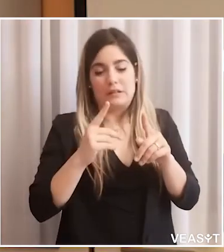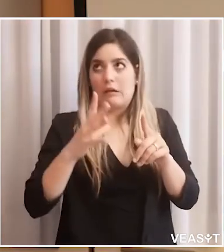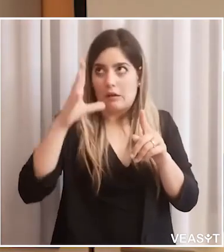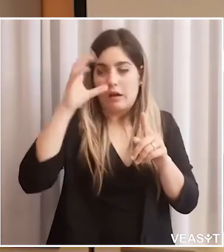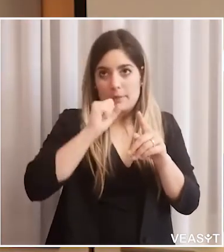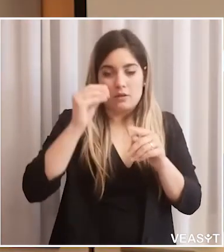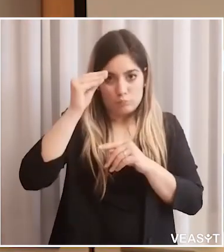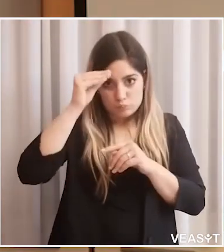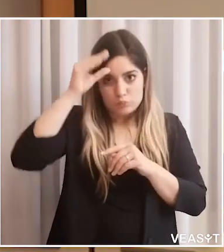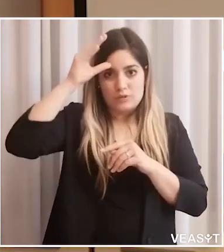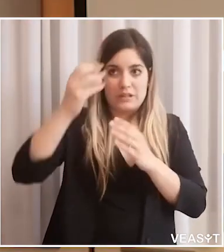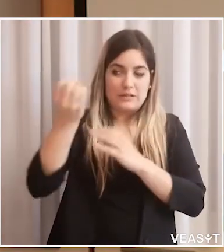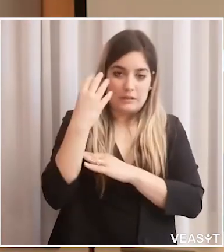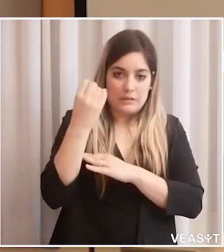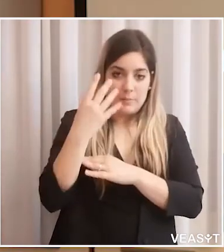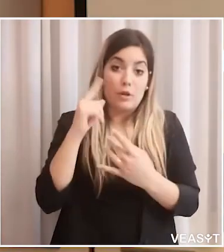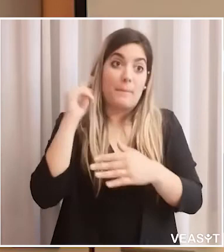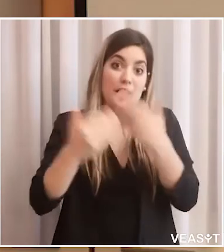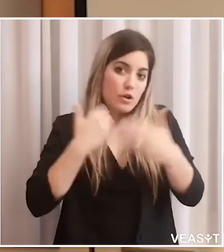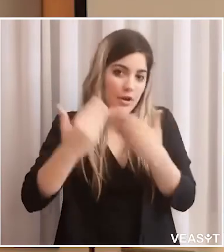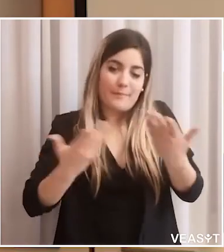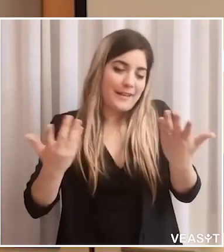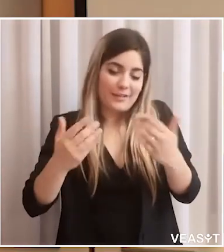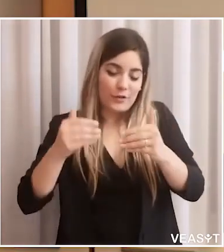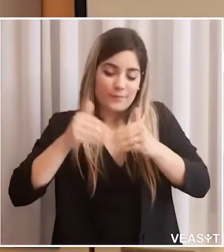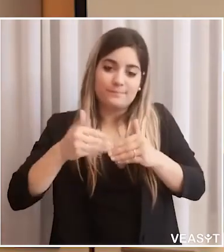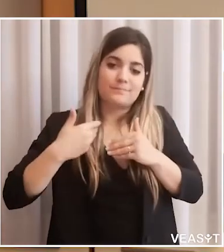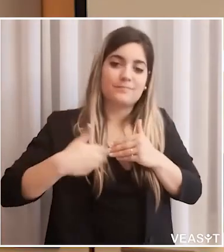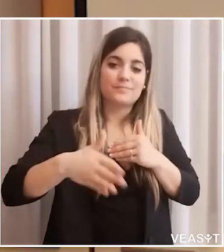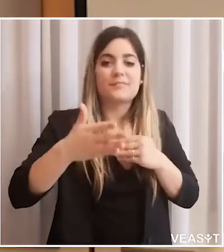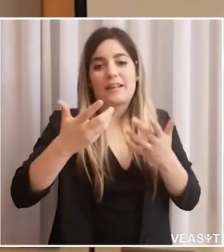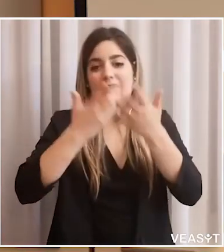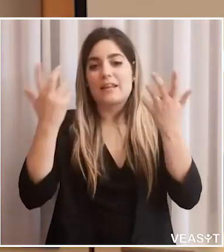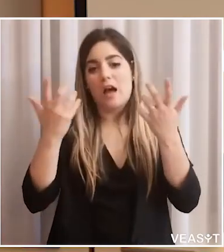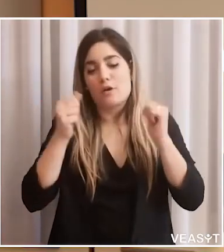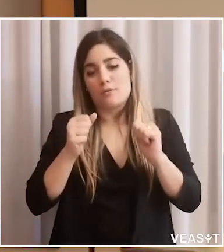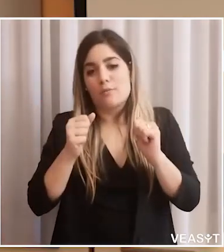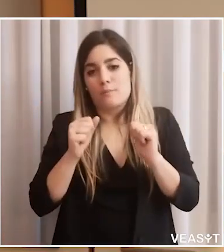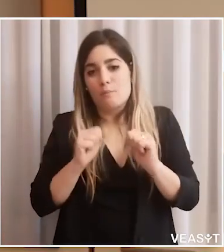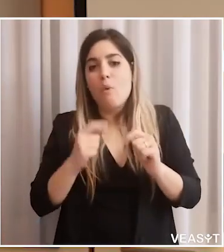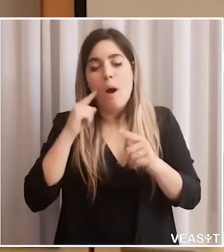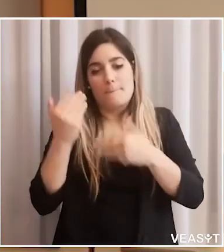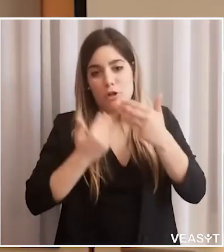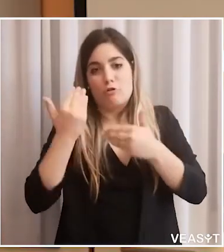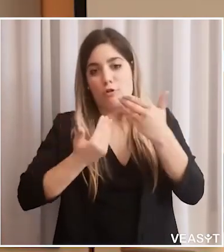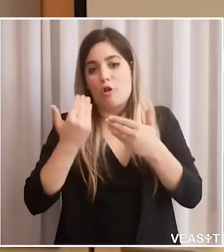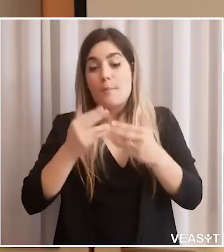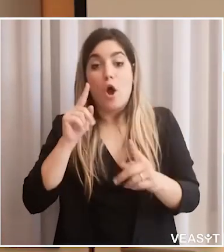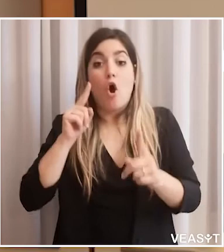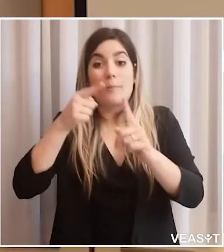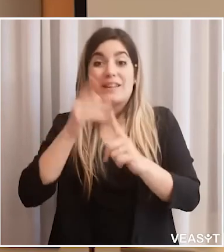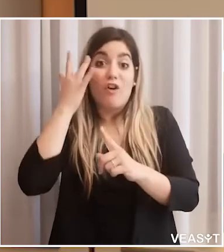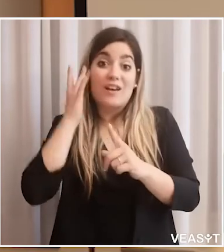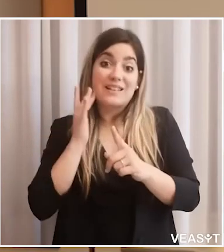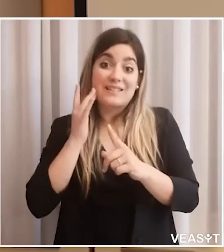ad andare su tutto il resto. Quindi credo che sicuramente dei miglioramenti potranno essere possibili